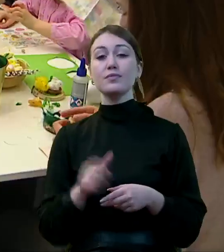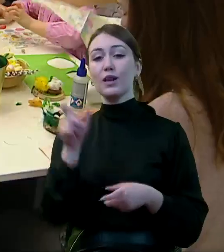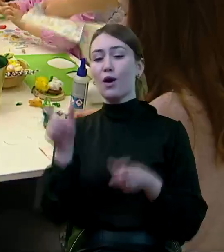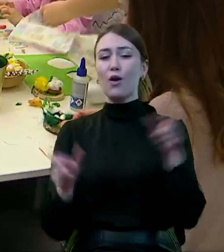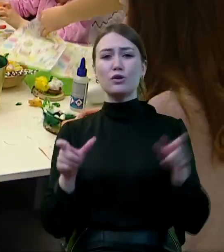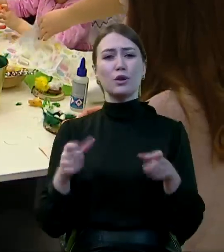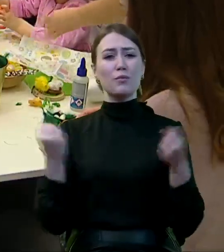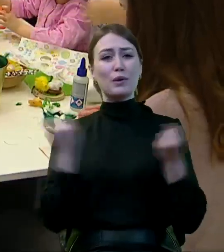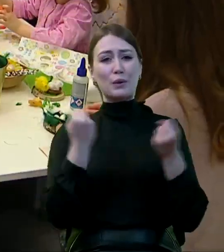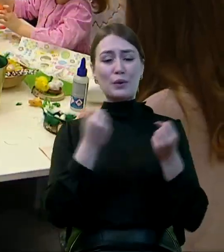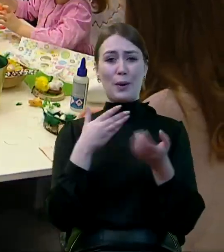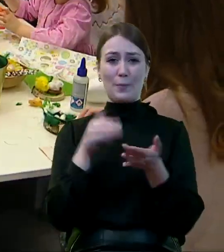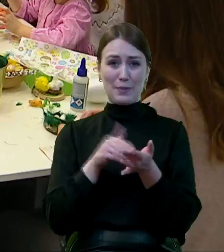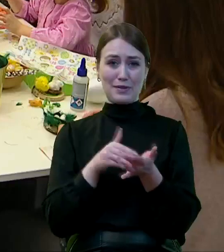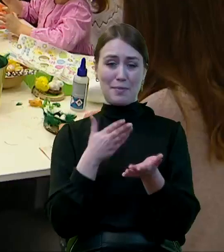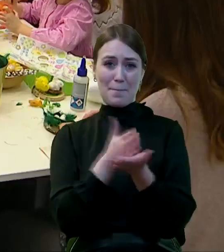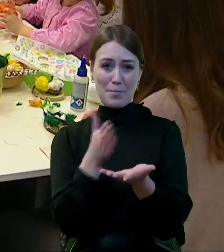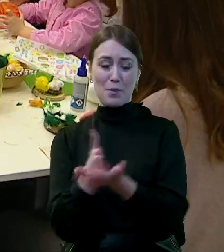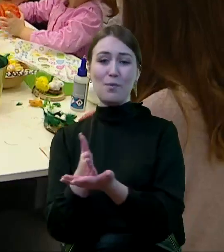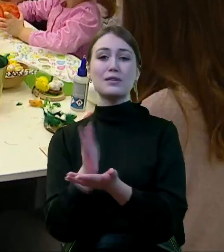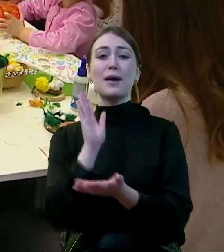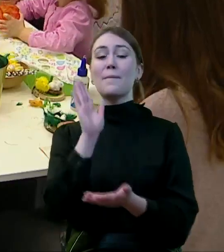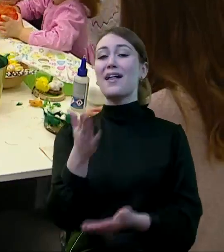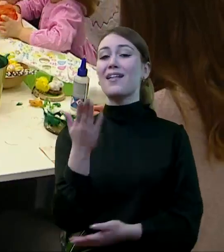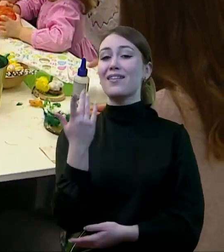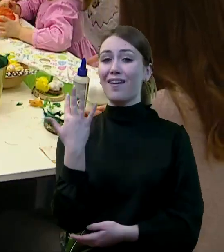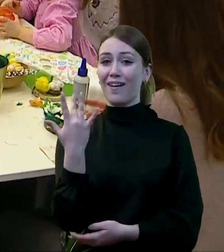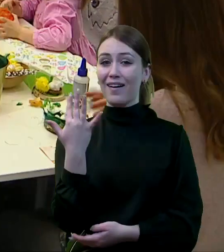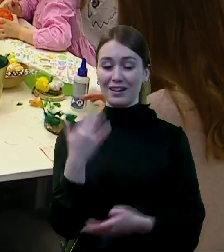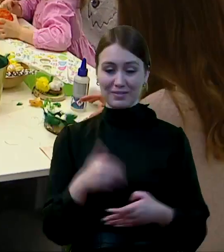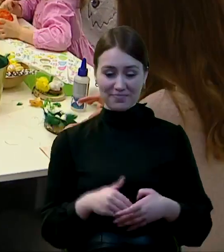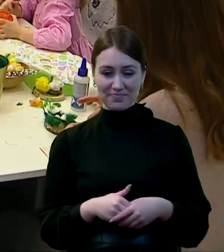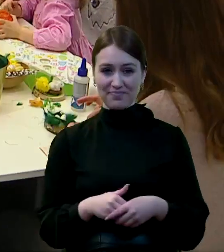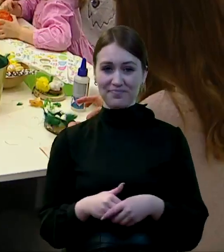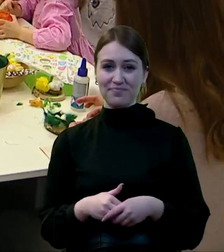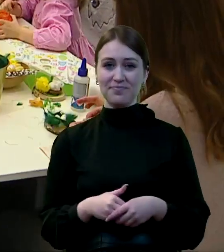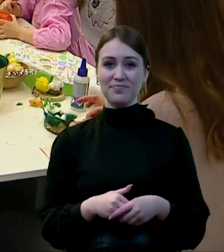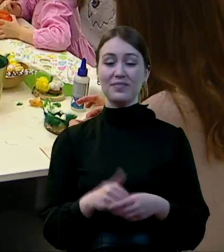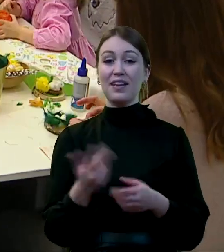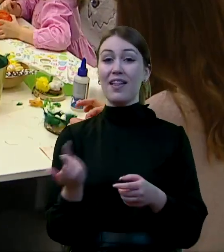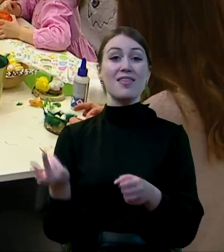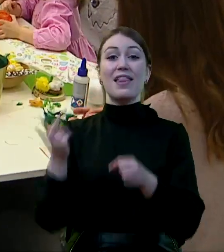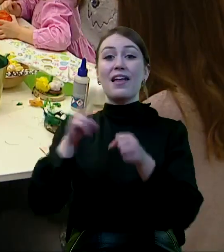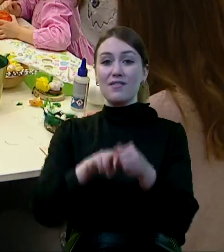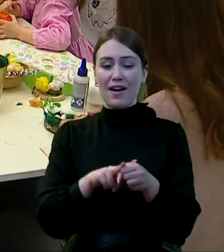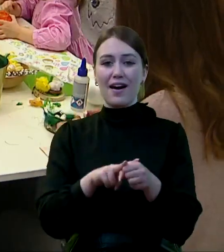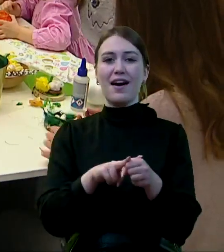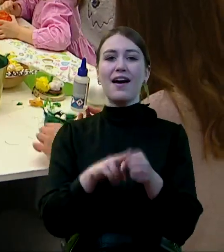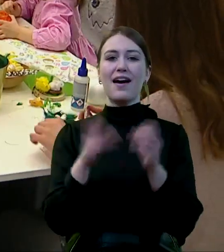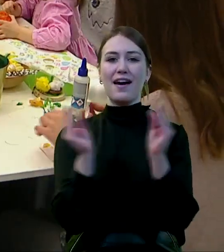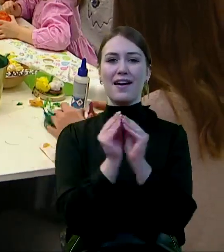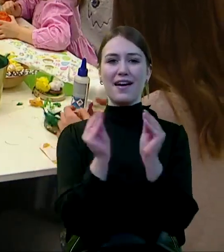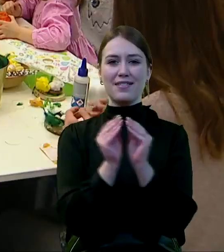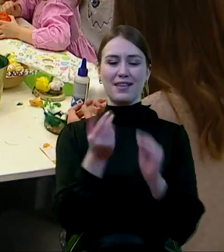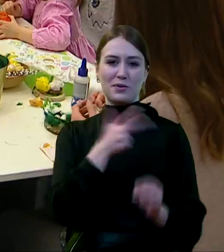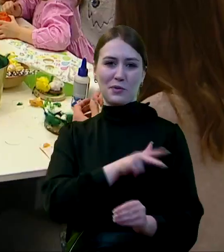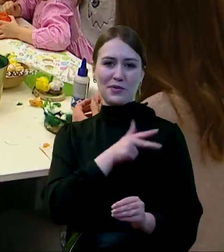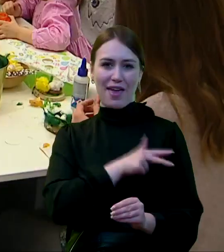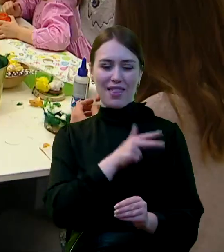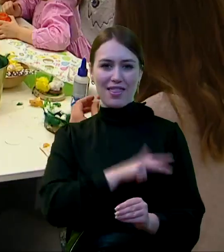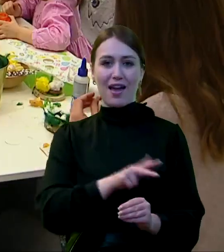osób najbardziej potrzebujących pomocy będzie wynosić dwukrotność renty socjalnej, czyli